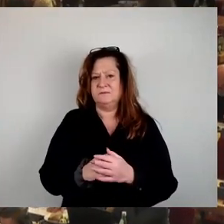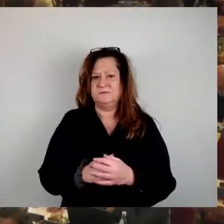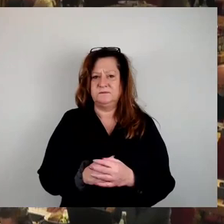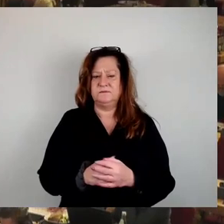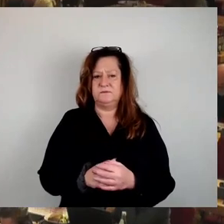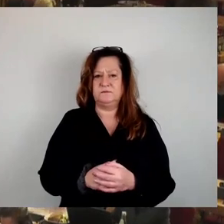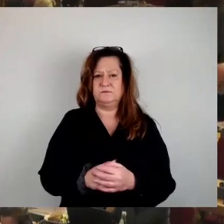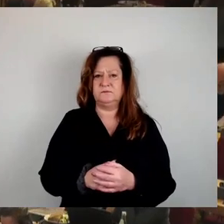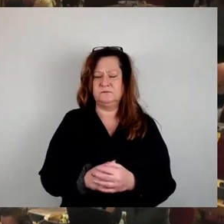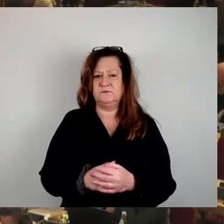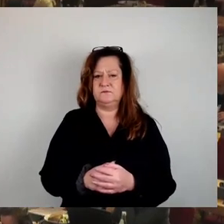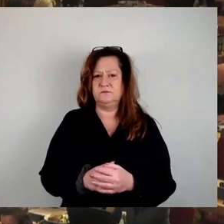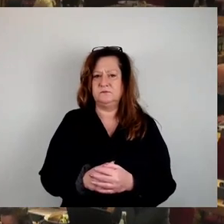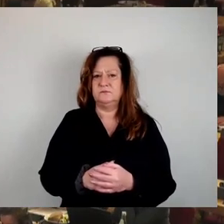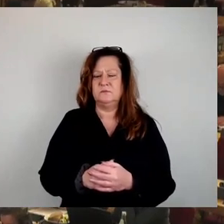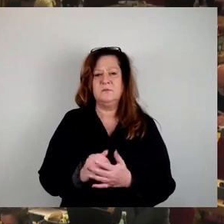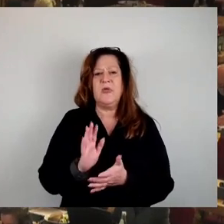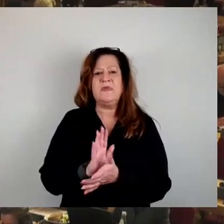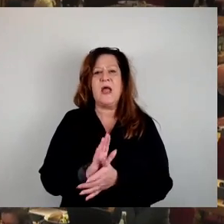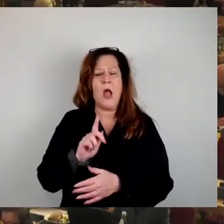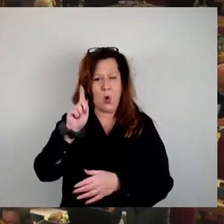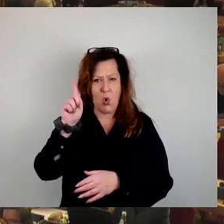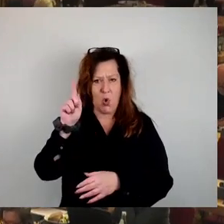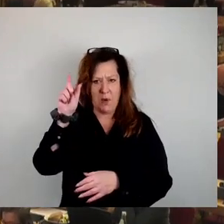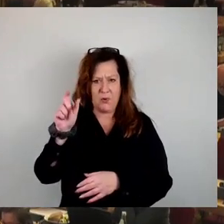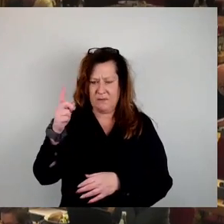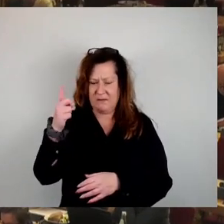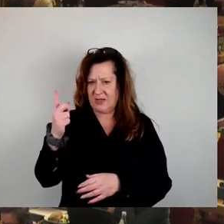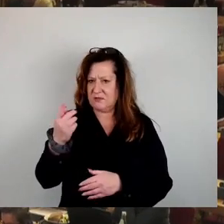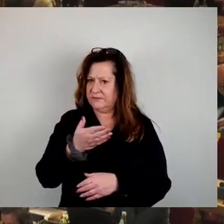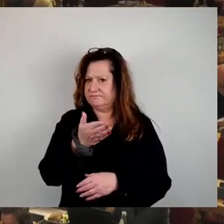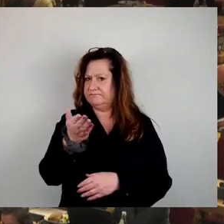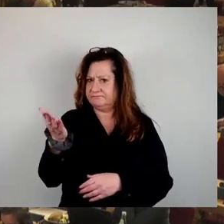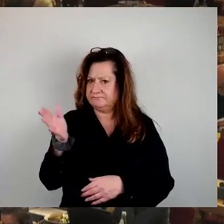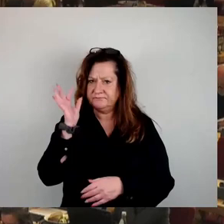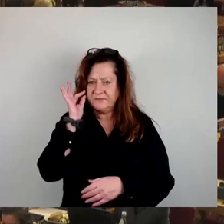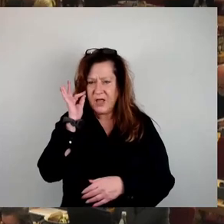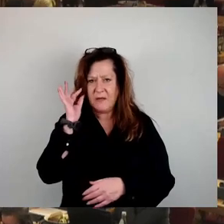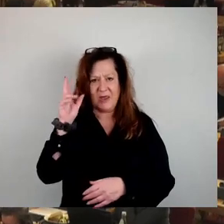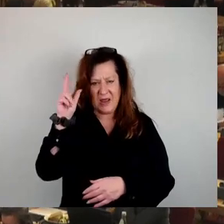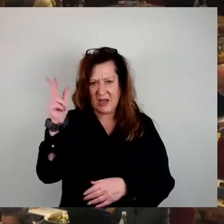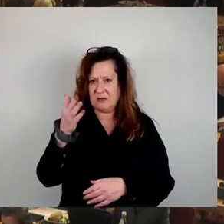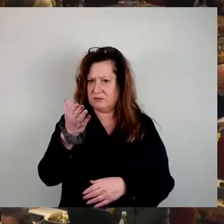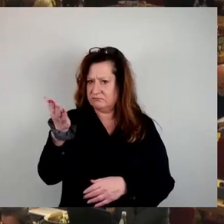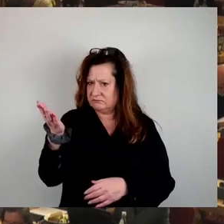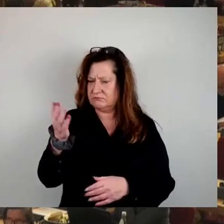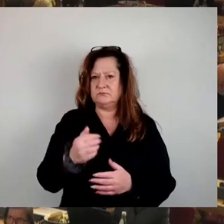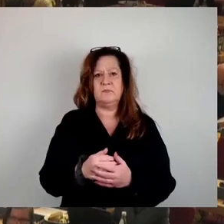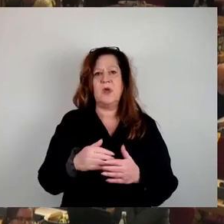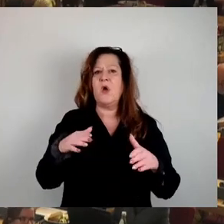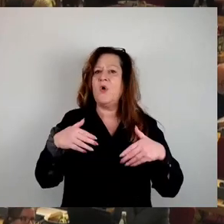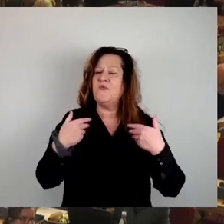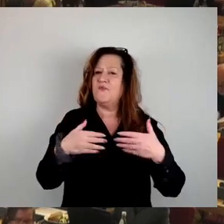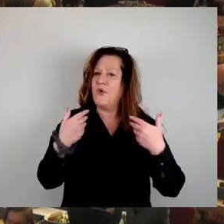Ja, sehr geehrter Herr Oberbürgermeister, sehr geehrte Damen und Herren, ich freue mich, die Petitionen Vonovia